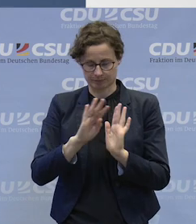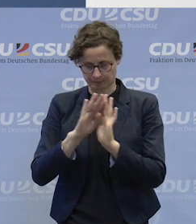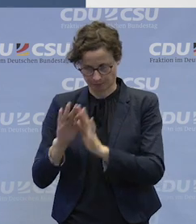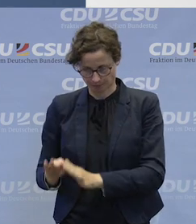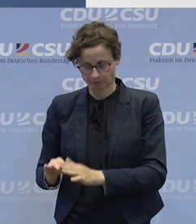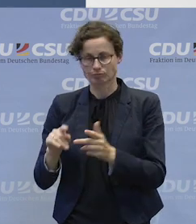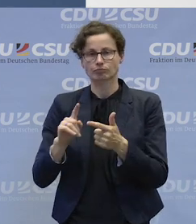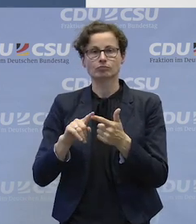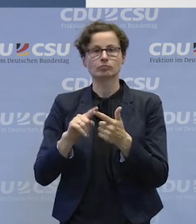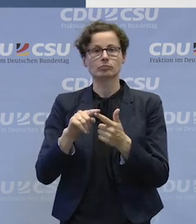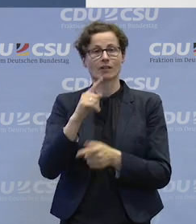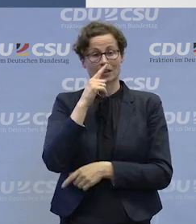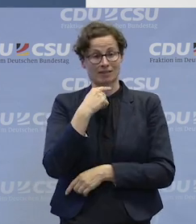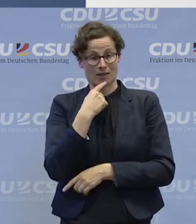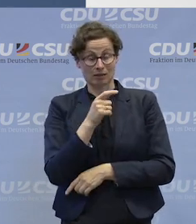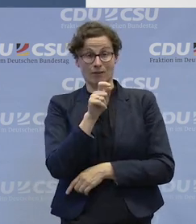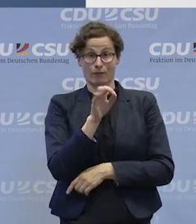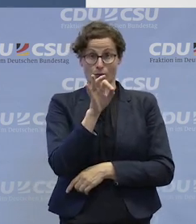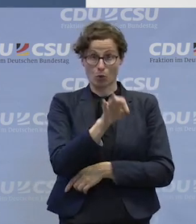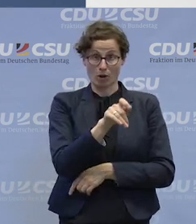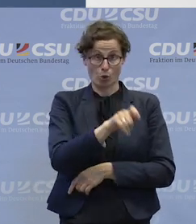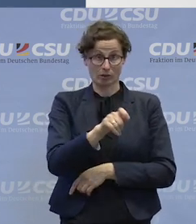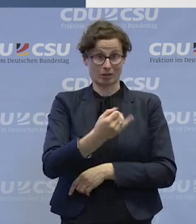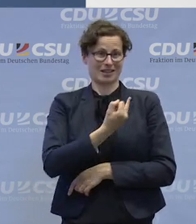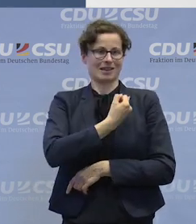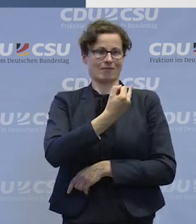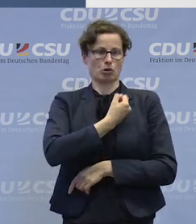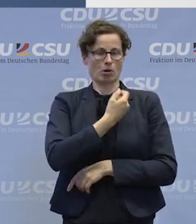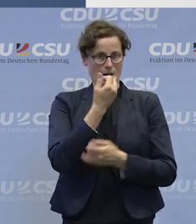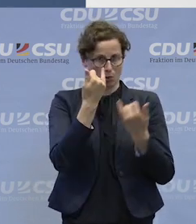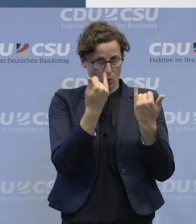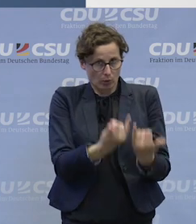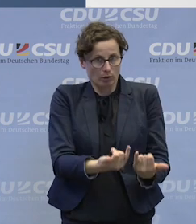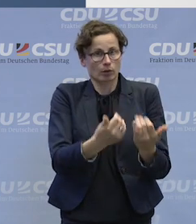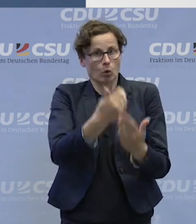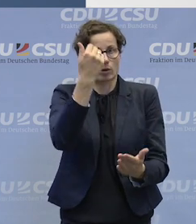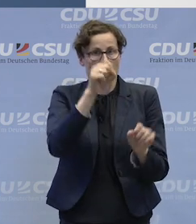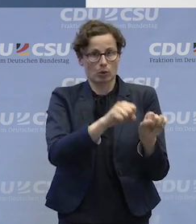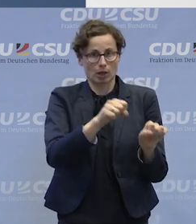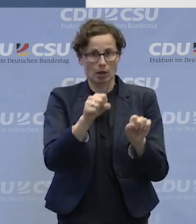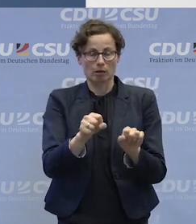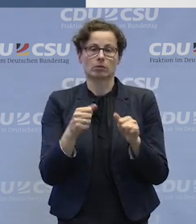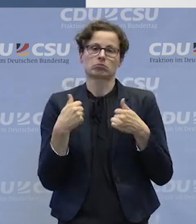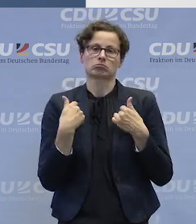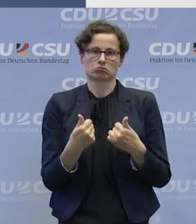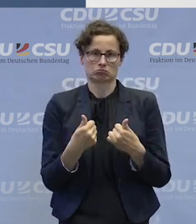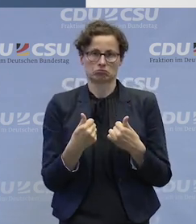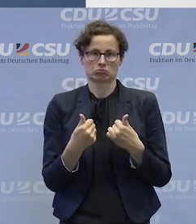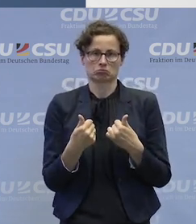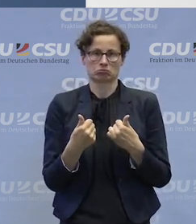als individuelle Maßnahme begreifen, die Menschen eine Möglichkeit eröffnet,